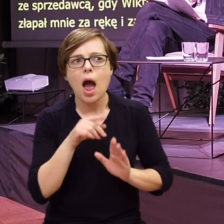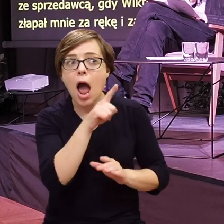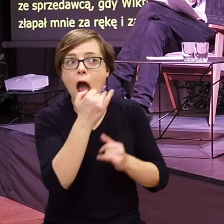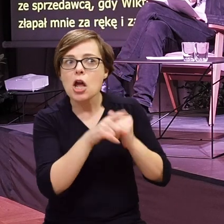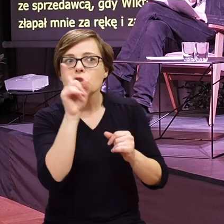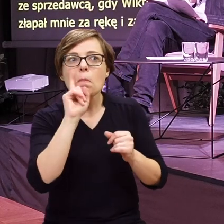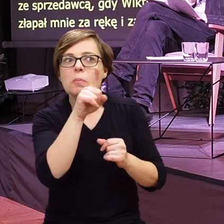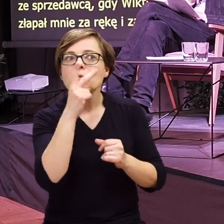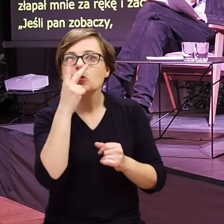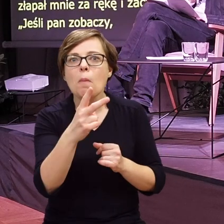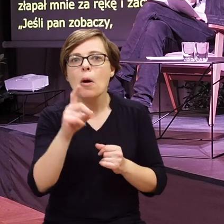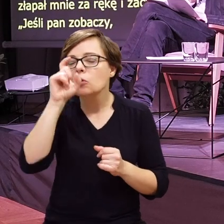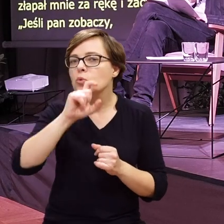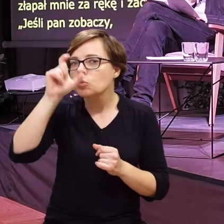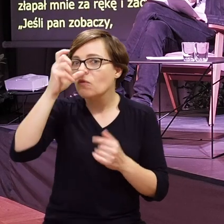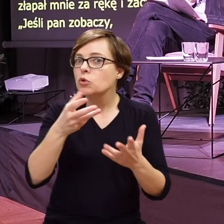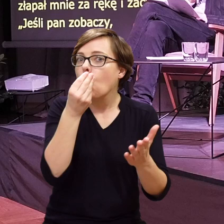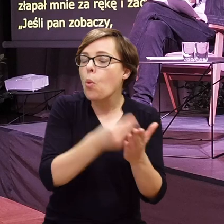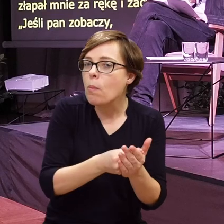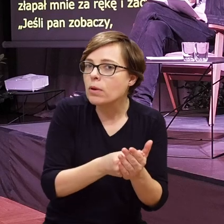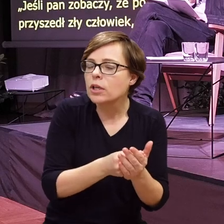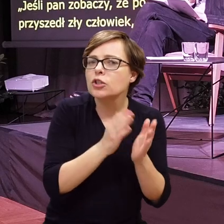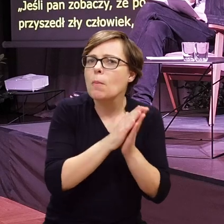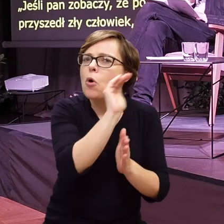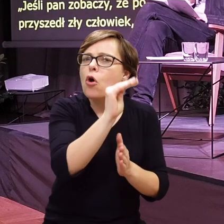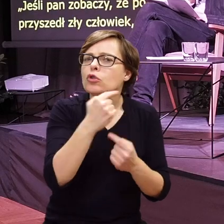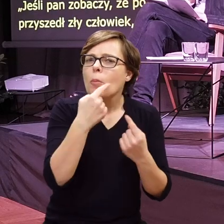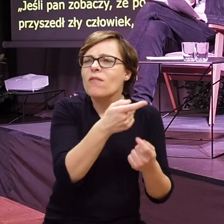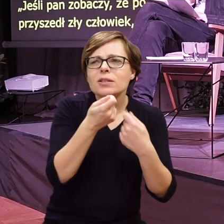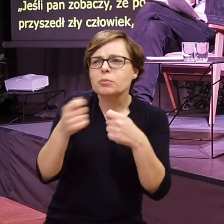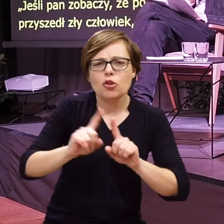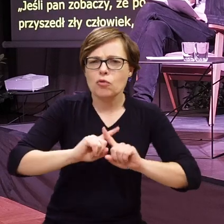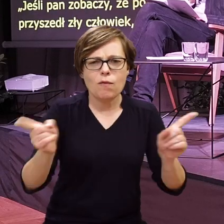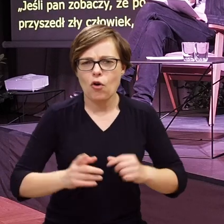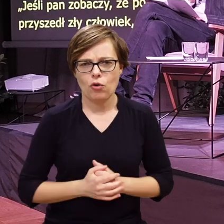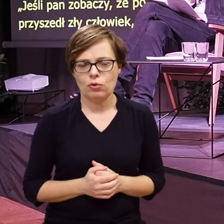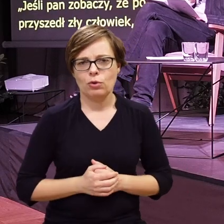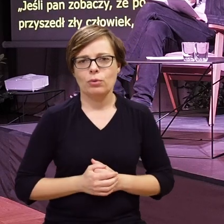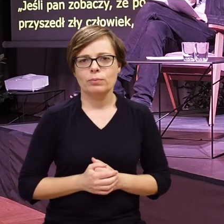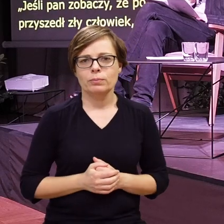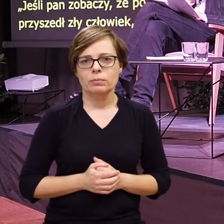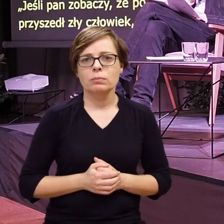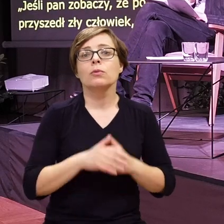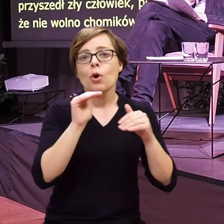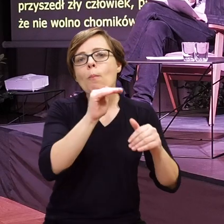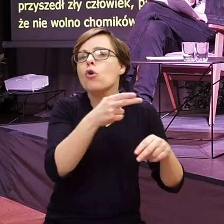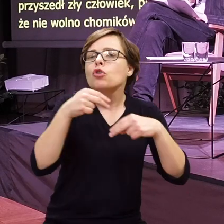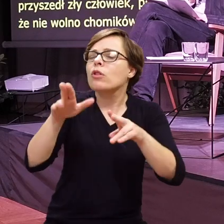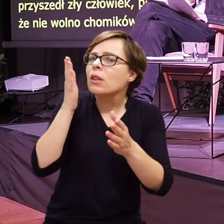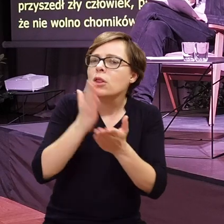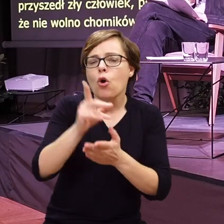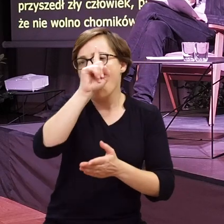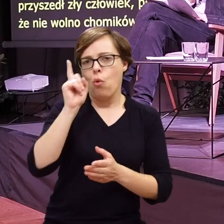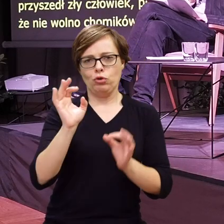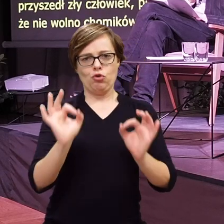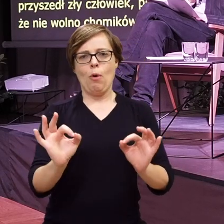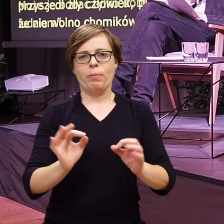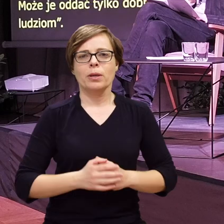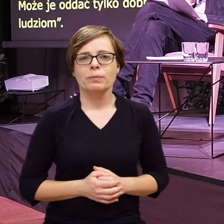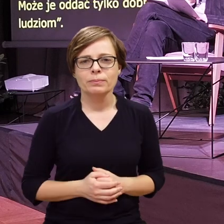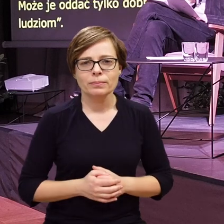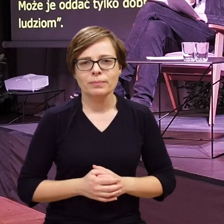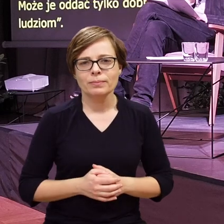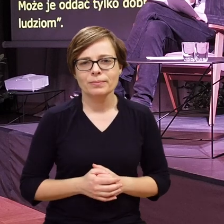A jeśli pan zobaczy, że po chomika przyszedł zły człowiek, powiedz mu, że nie wolno chomików sprzedawać. Może je oddać tylko dobrym